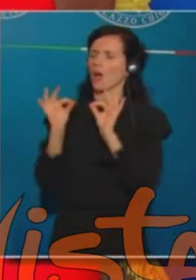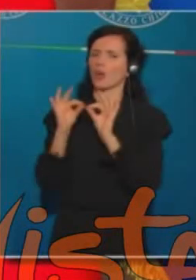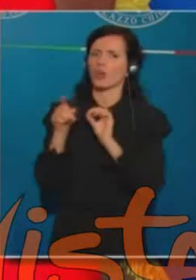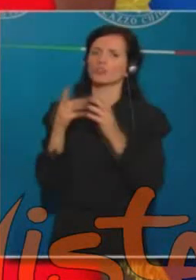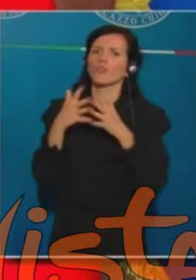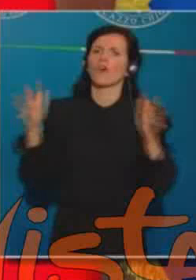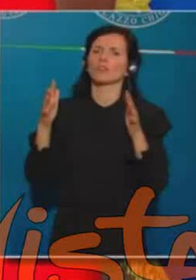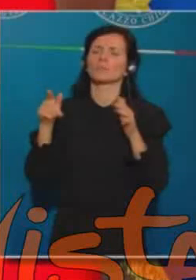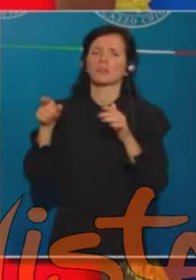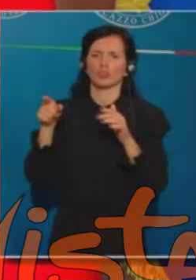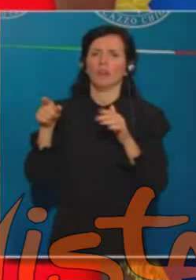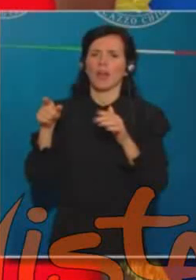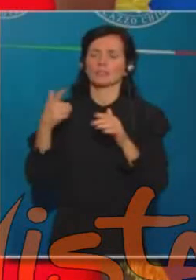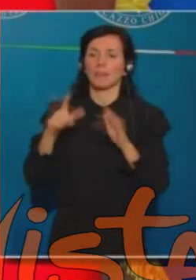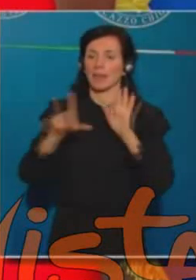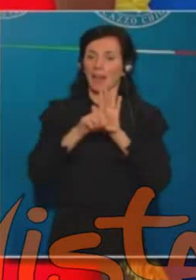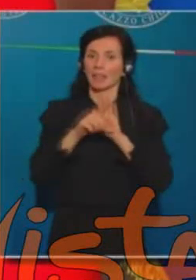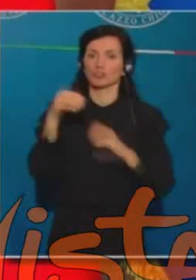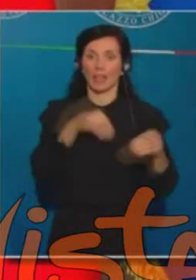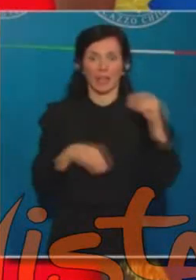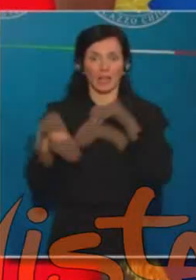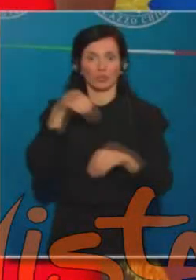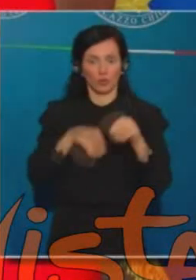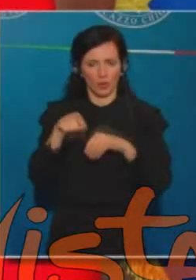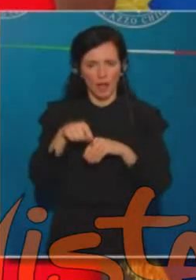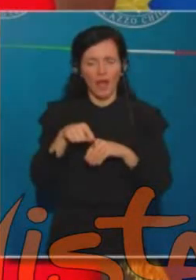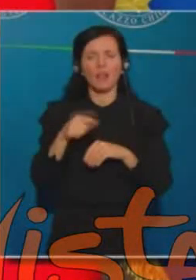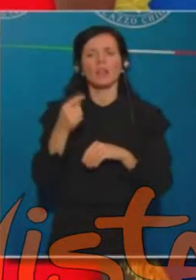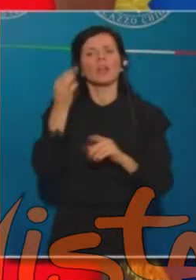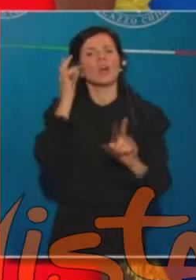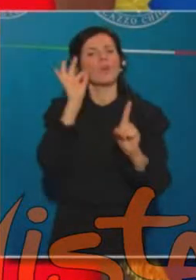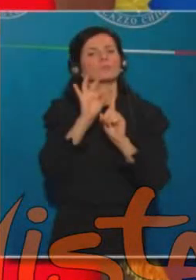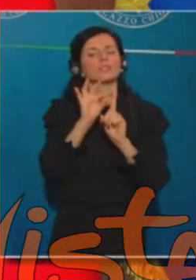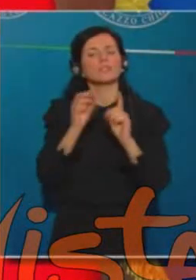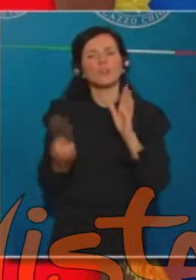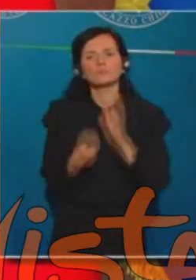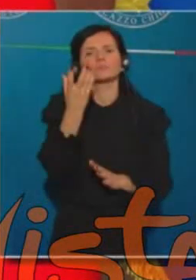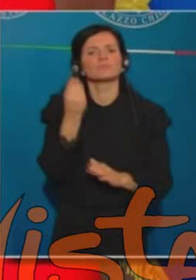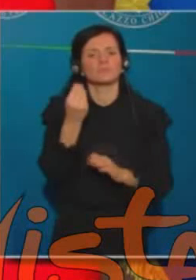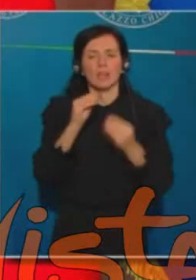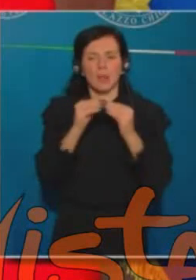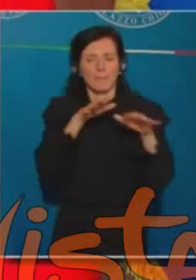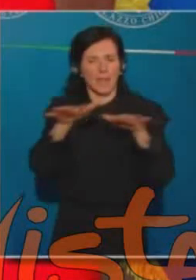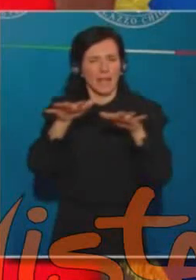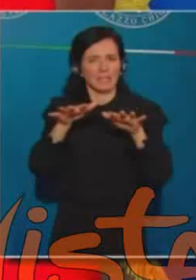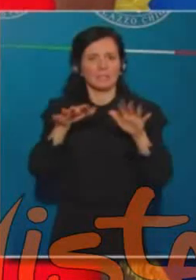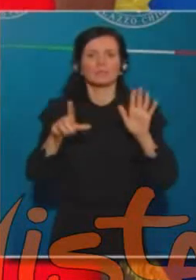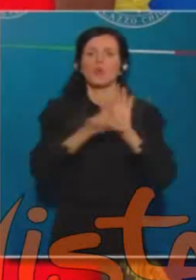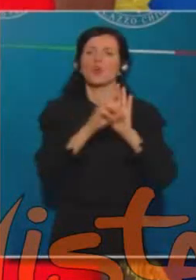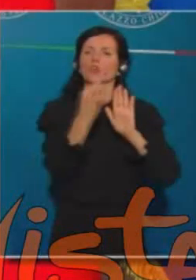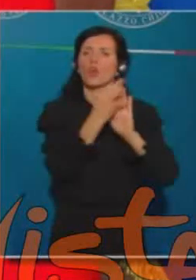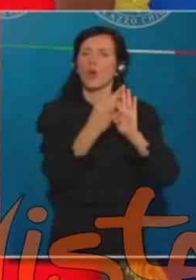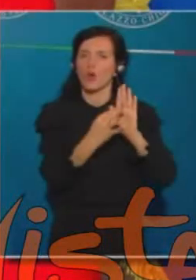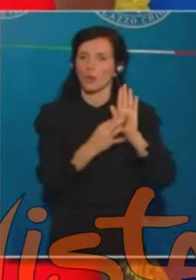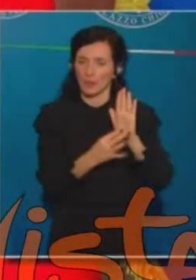l'attuale legge elettorale e per realizzare un meccanismo normativo che rispetto